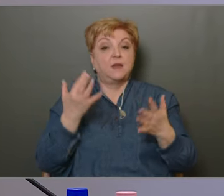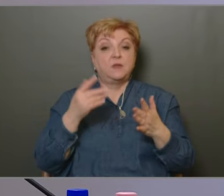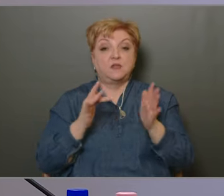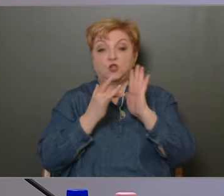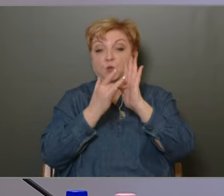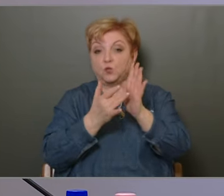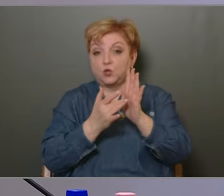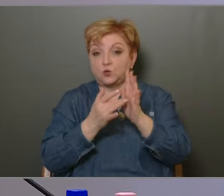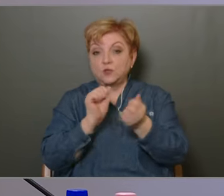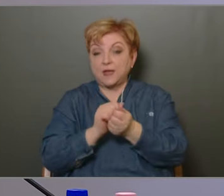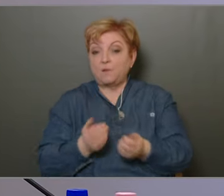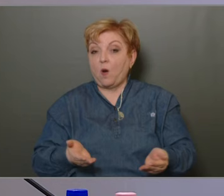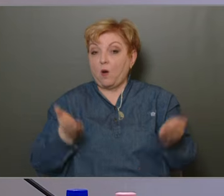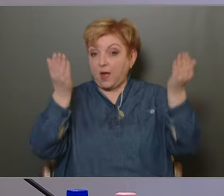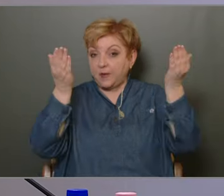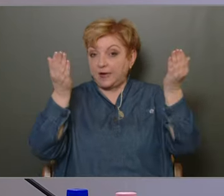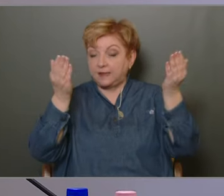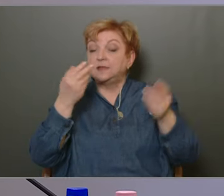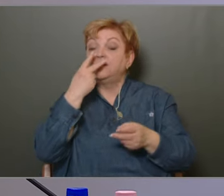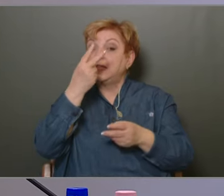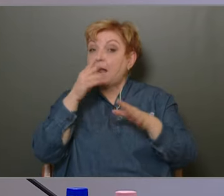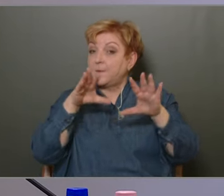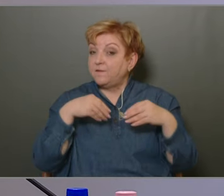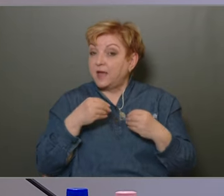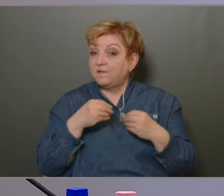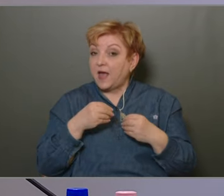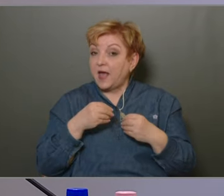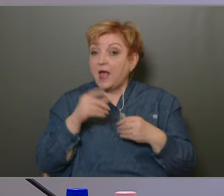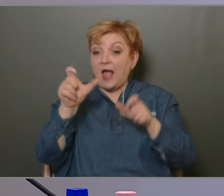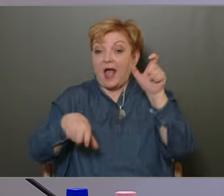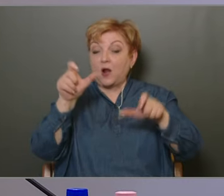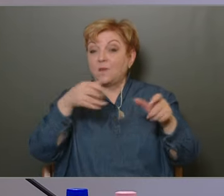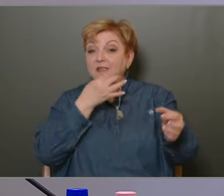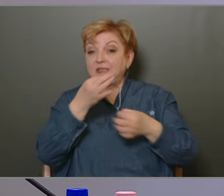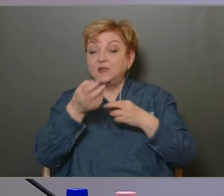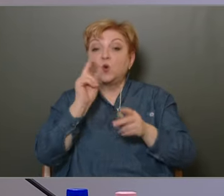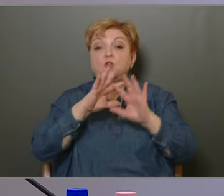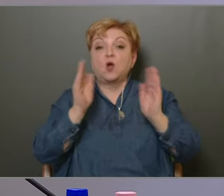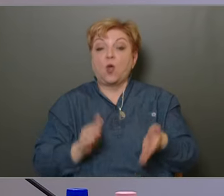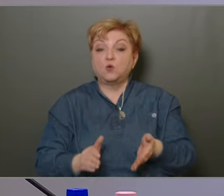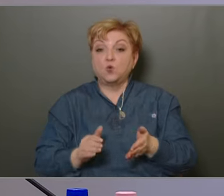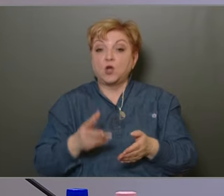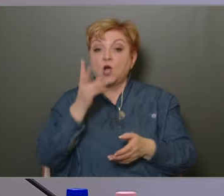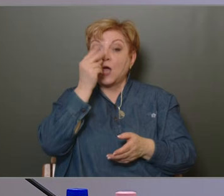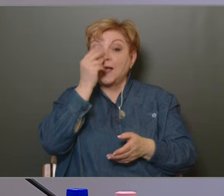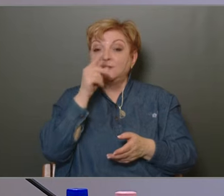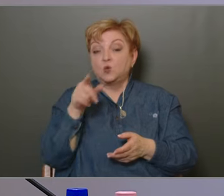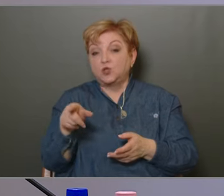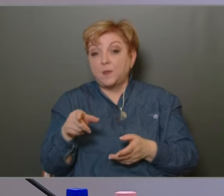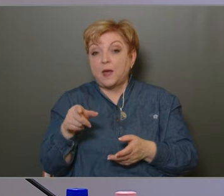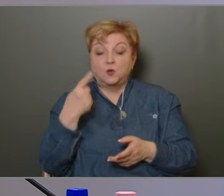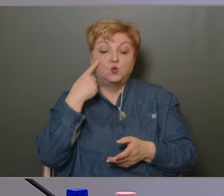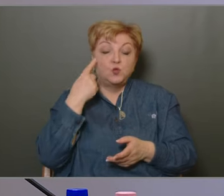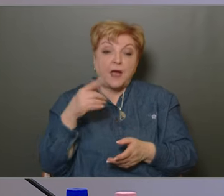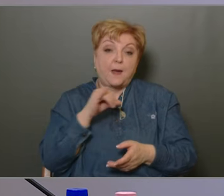mutatók száma is növekedett Ezt is figyelembe véve az állományi kérdések hogyan alakulnak a rendőrségben biztosítani